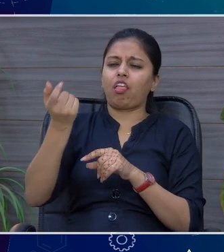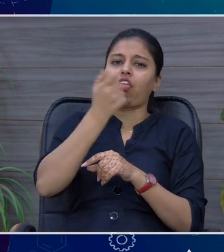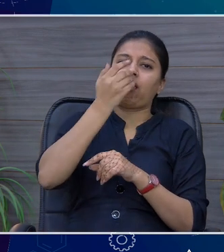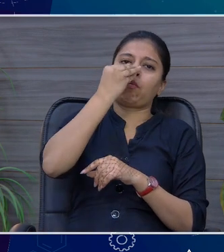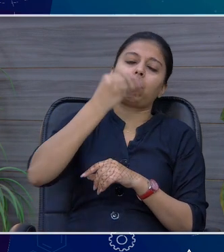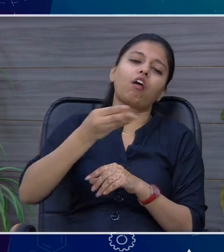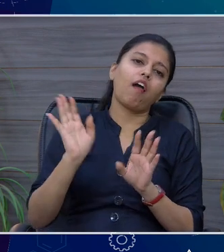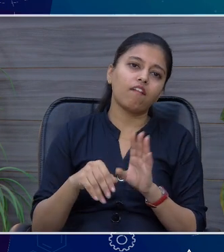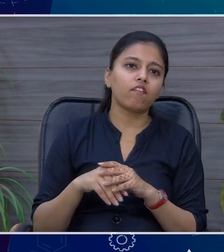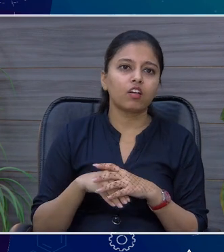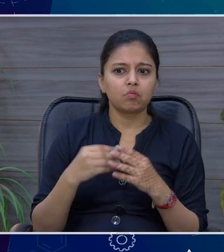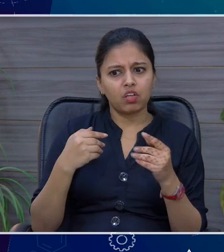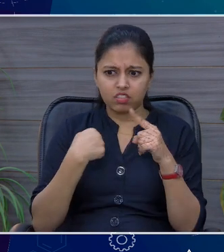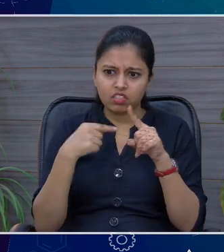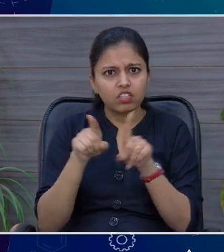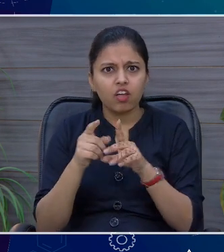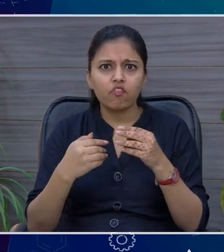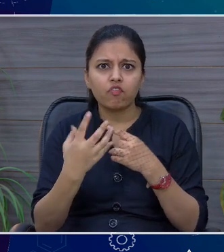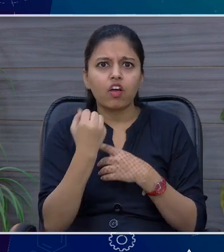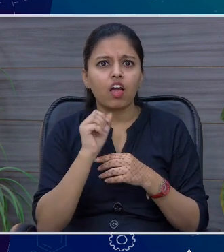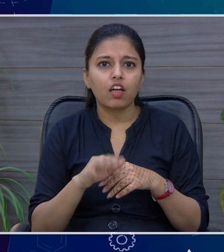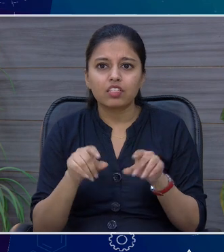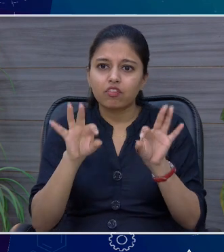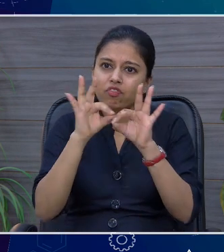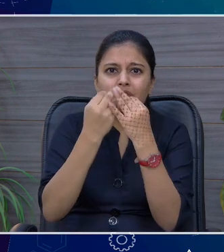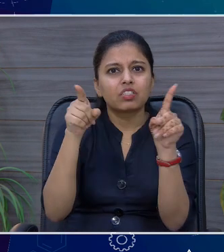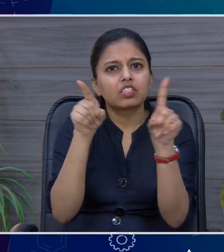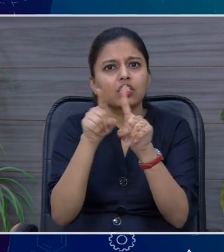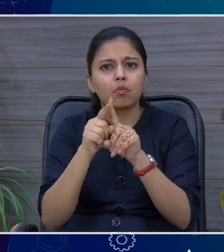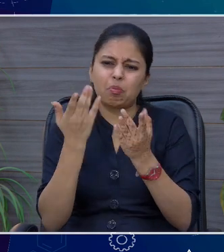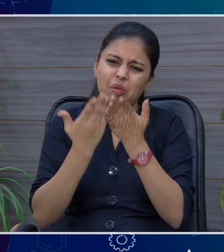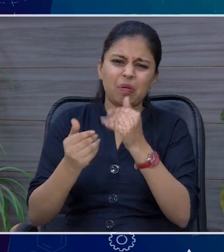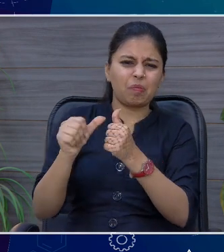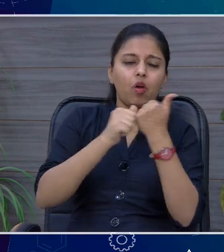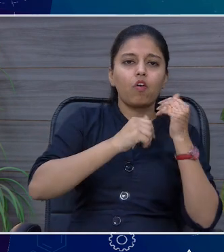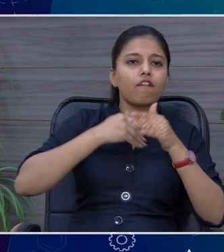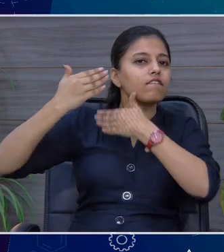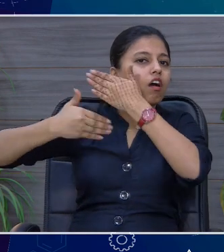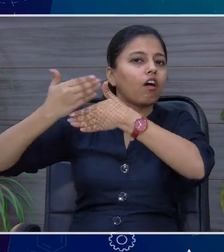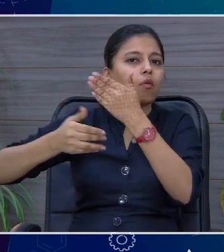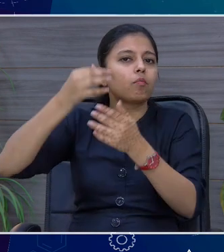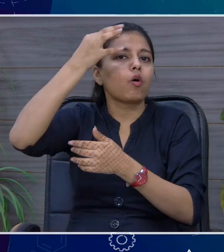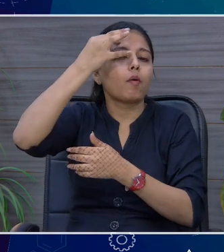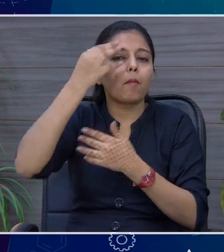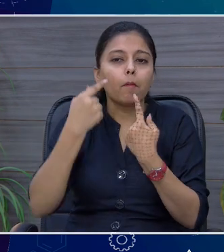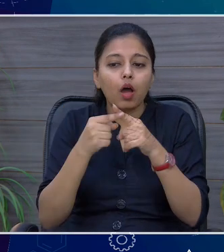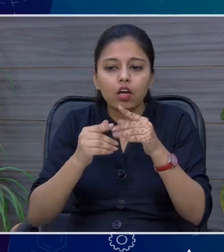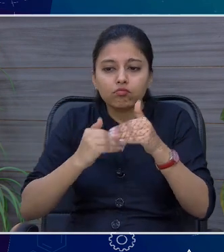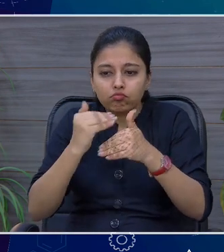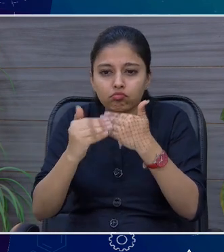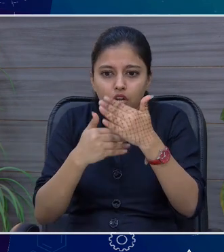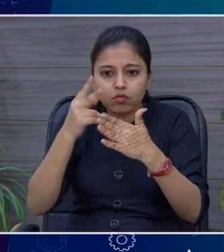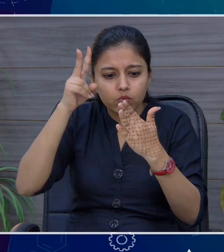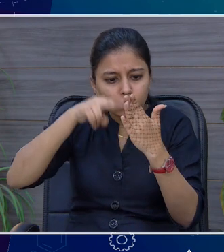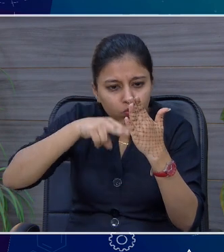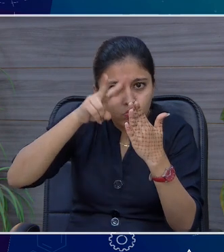होता है, मेरे घर में कुछ लोगों को ऐसा था, तो मुझे लगा कि शायद ये जनेटिक बीमारी है, लेकिन फिर जब मैंने चीजों को देखना शुलू किया,